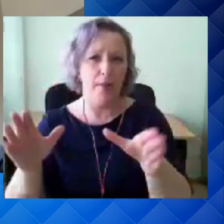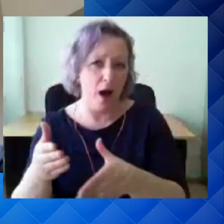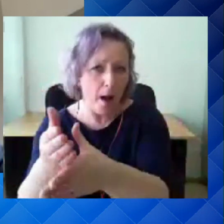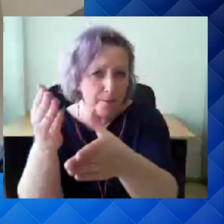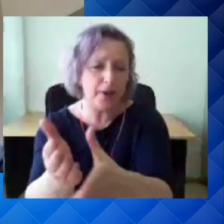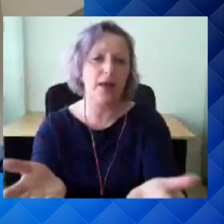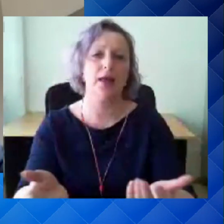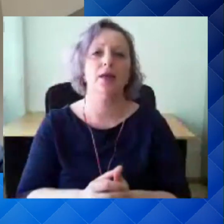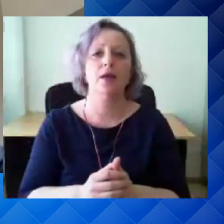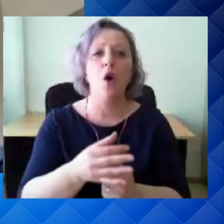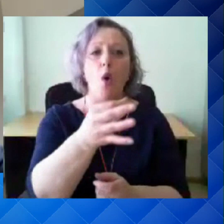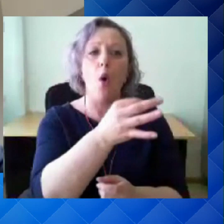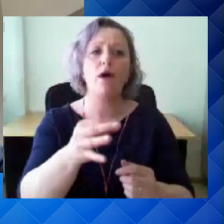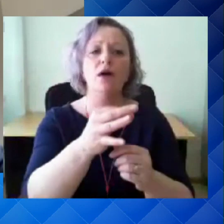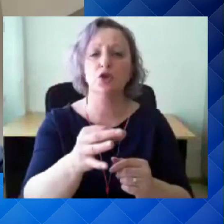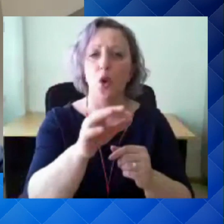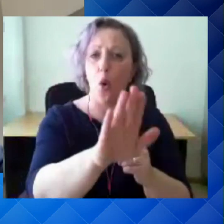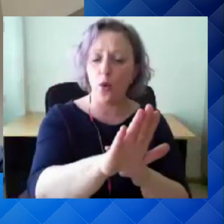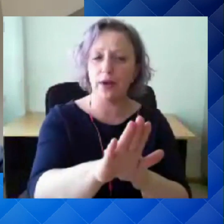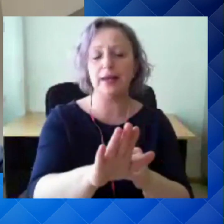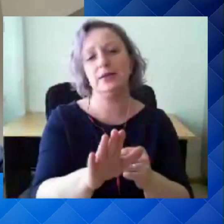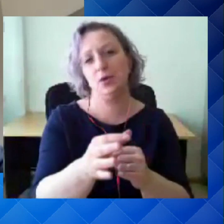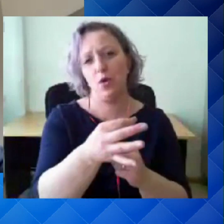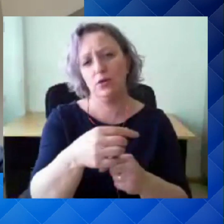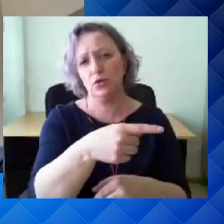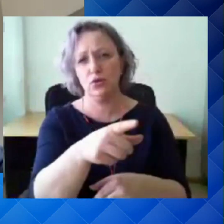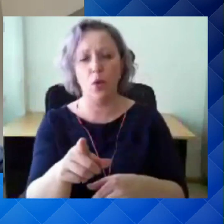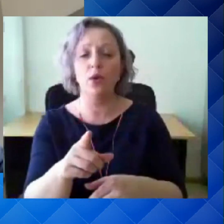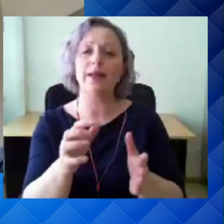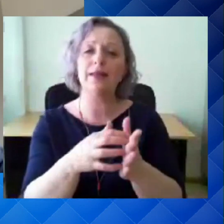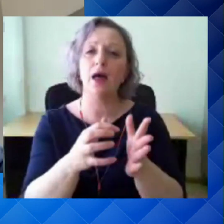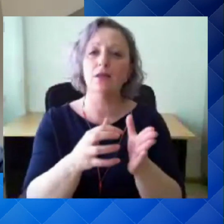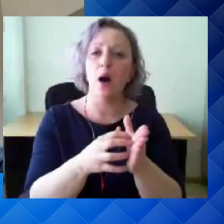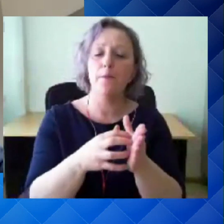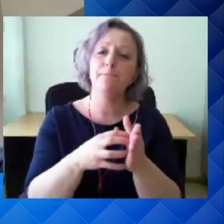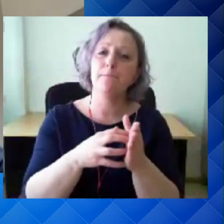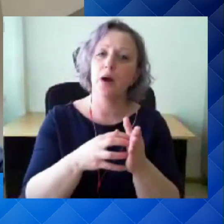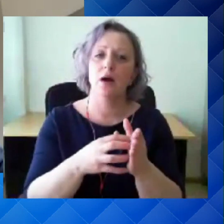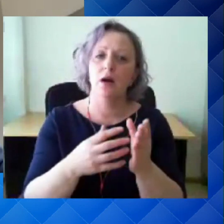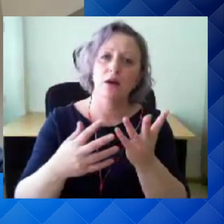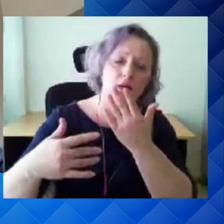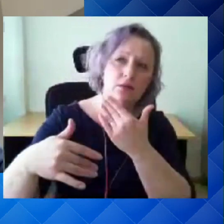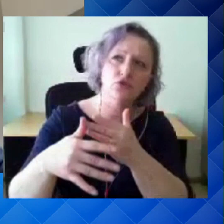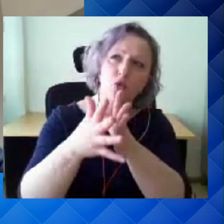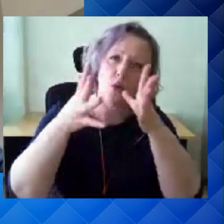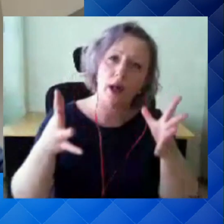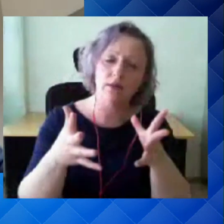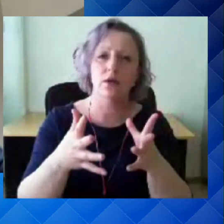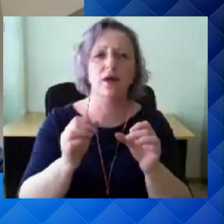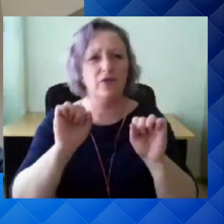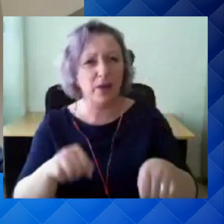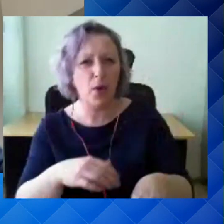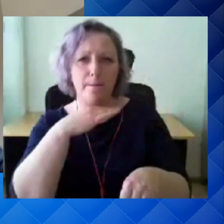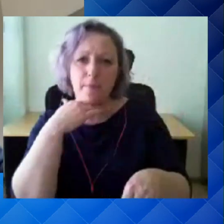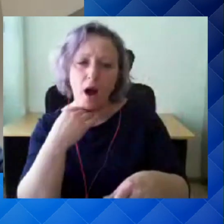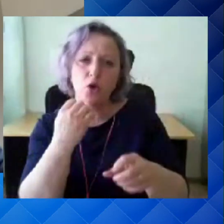organisatsioonitasemel suurendada kõik suurendada võimalikult palju distantsil